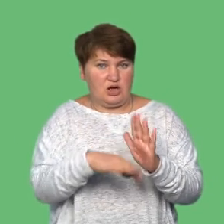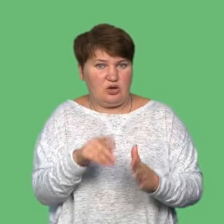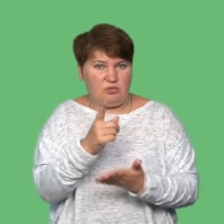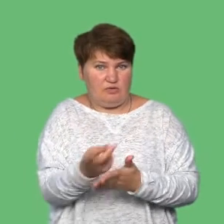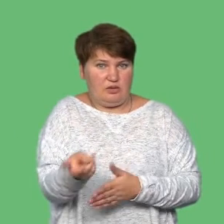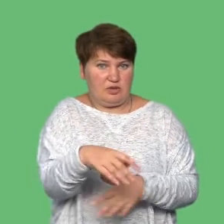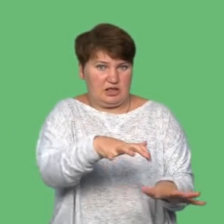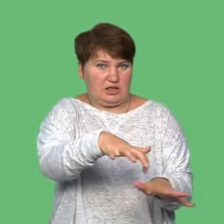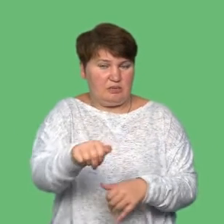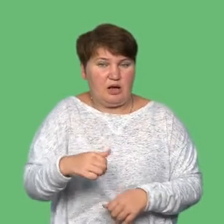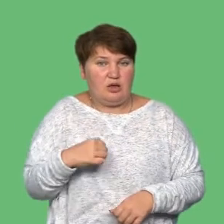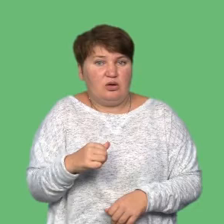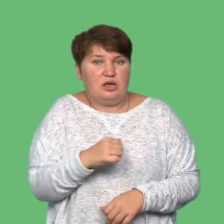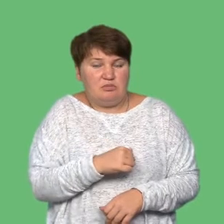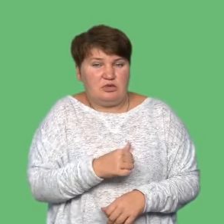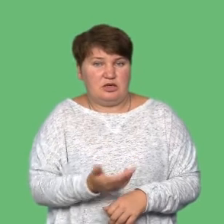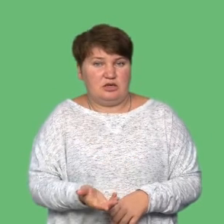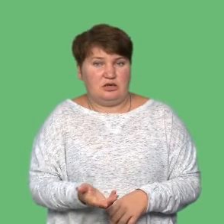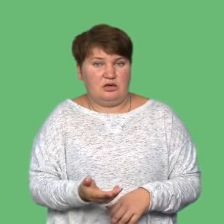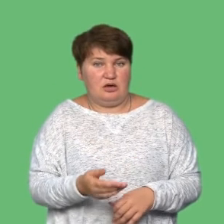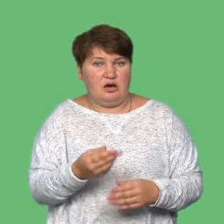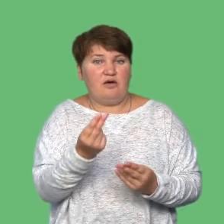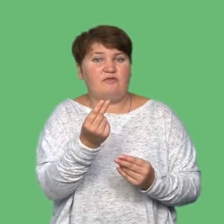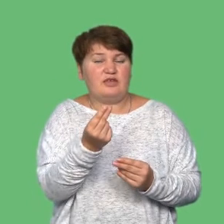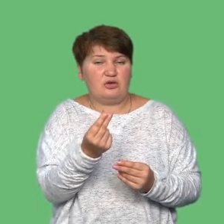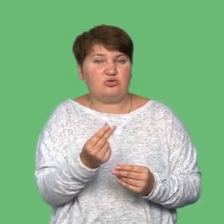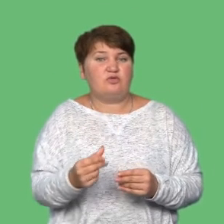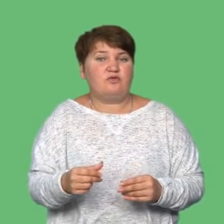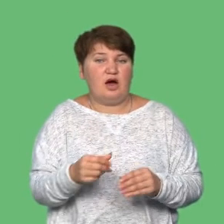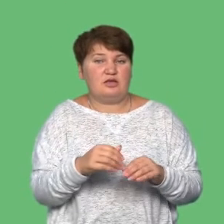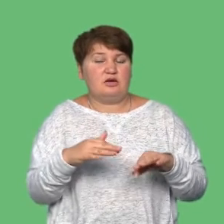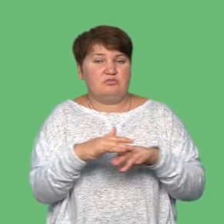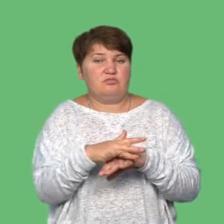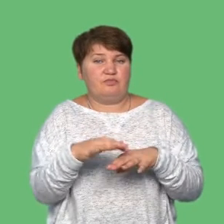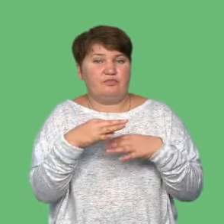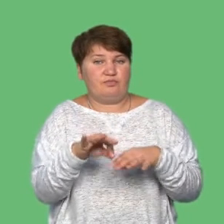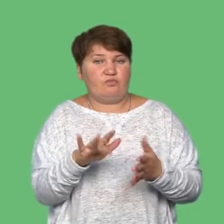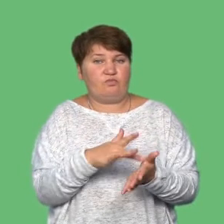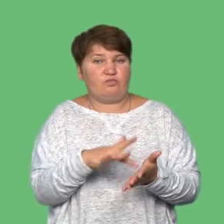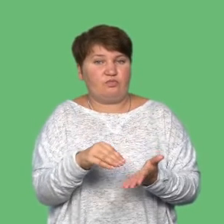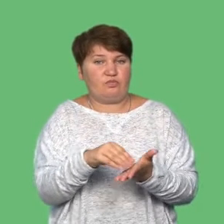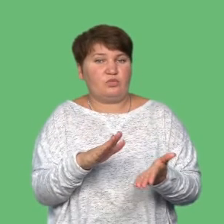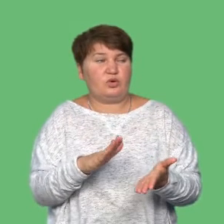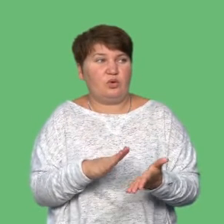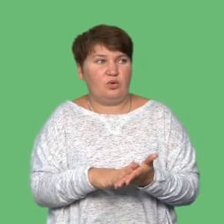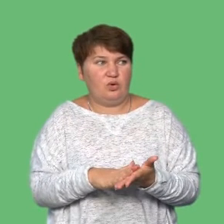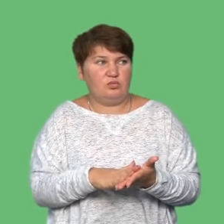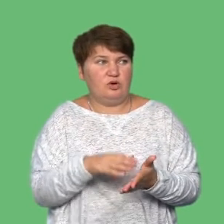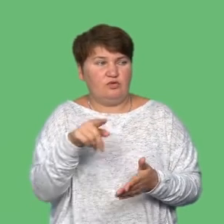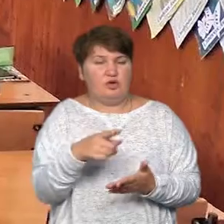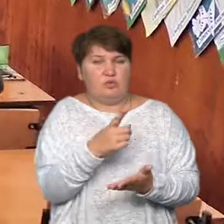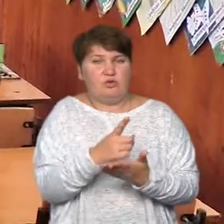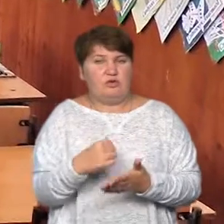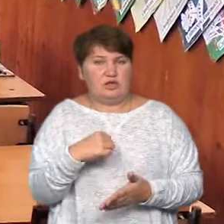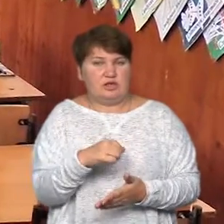забрати. Вони повинні прийти і забрати. Тим більше, у них фінансування, самостійне введення Богоцарського обліку. Вони мають якісь залежки, конці, вони це повинні самі